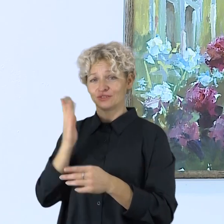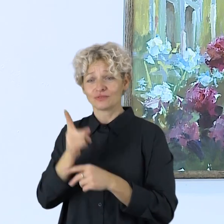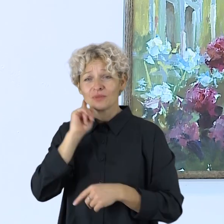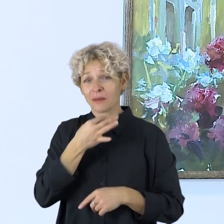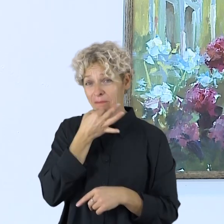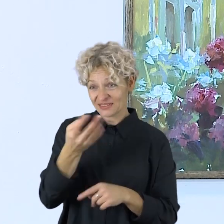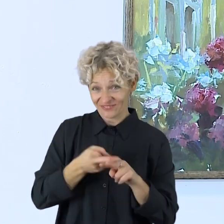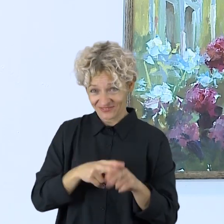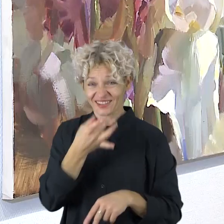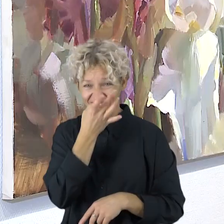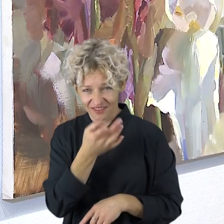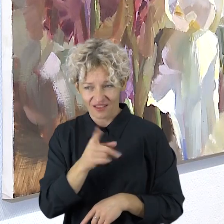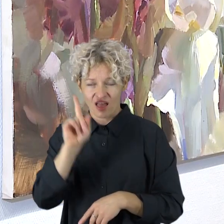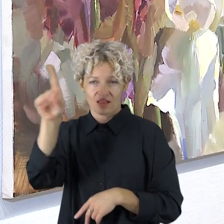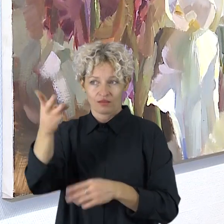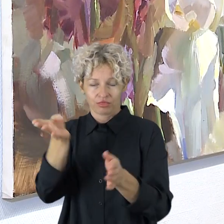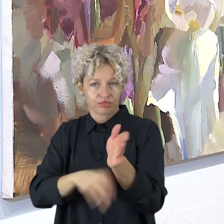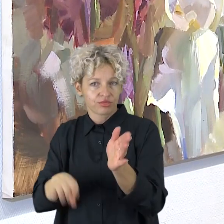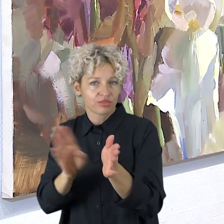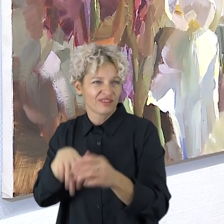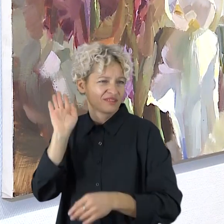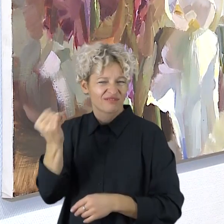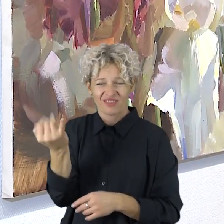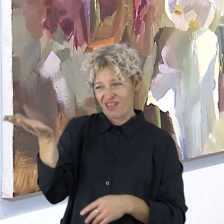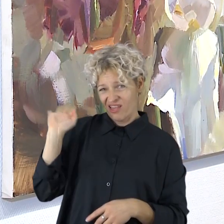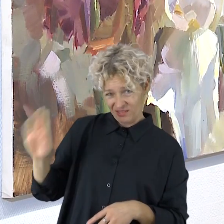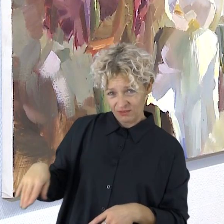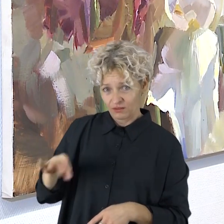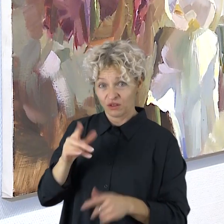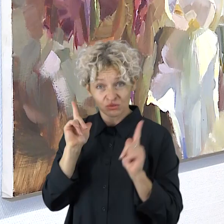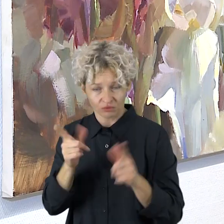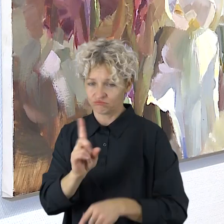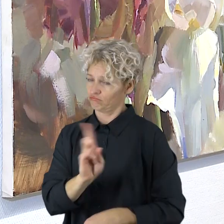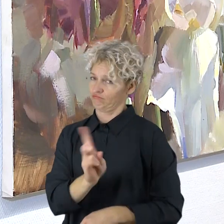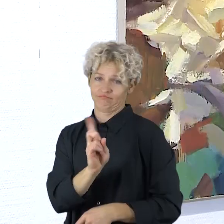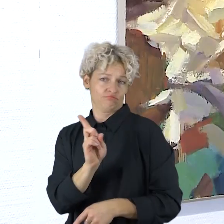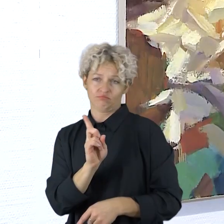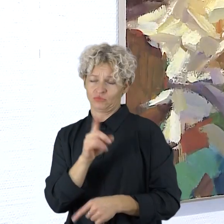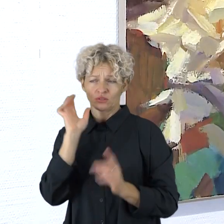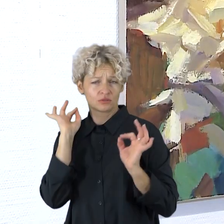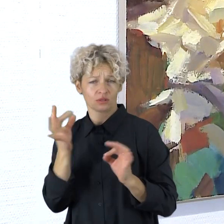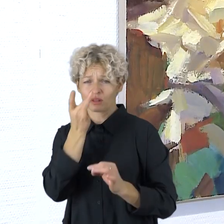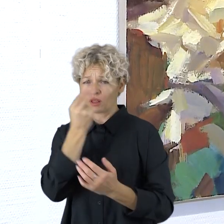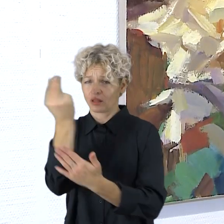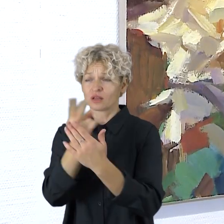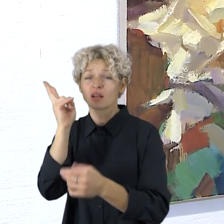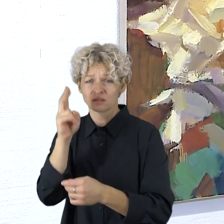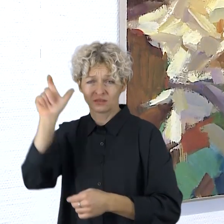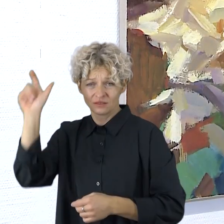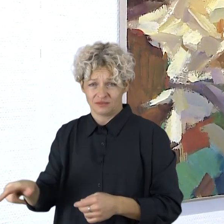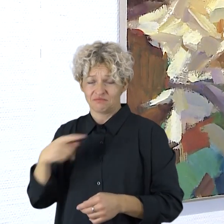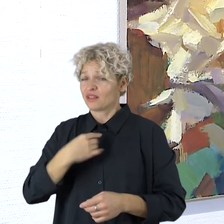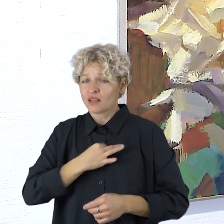kitai gali įvardinti, kad oi, gėlės, nu čia banalu, neką panašaus, čia yra, reikia pirmiausia žiūrėti ne tik tai